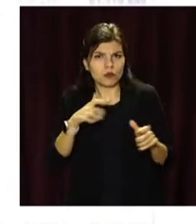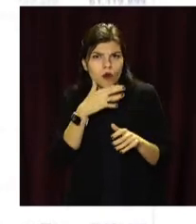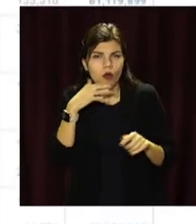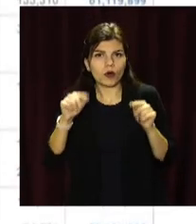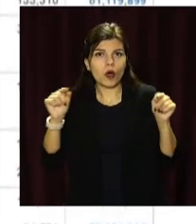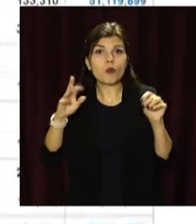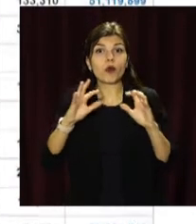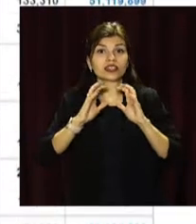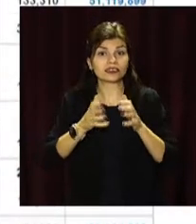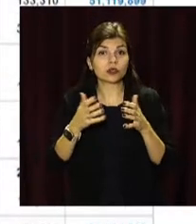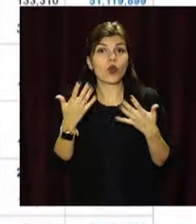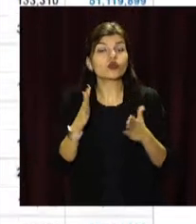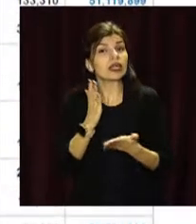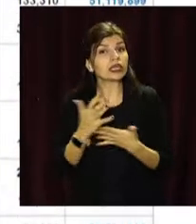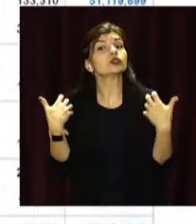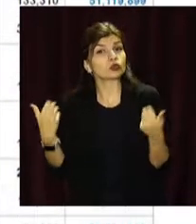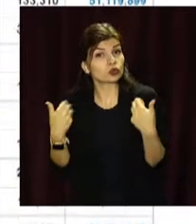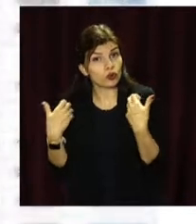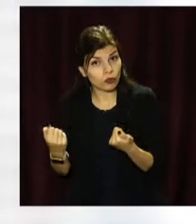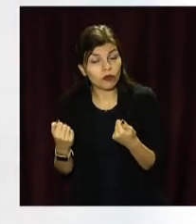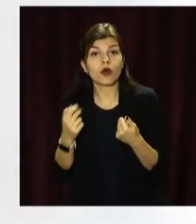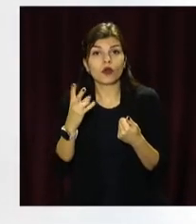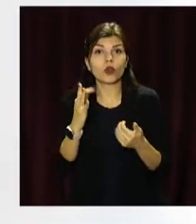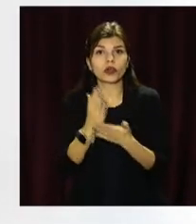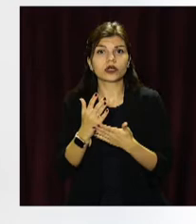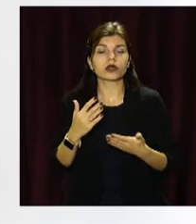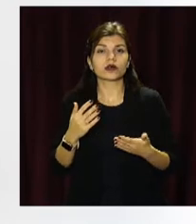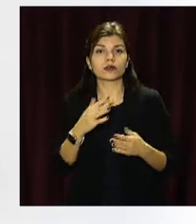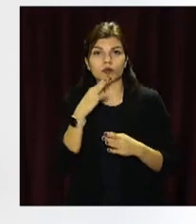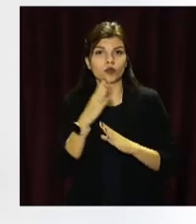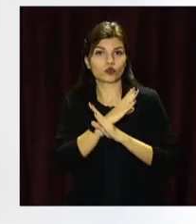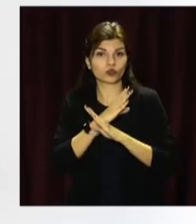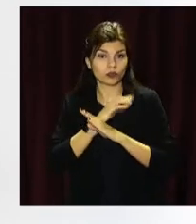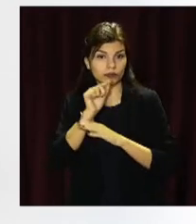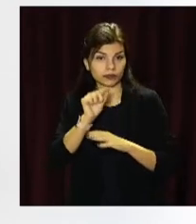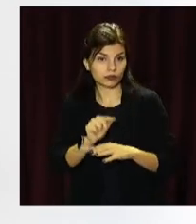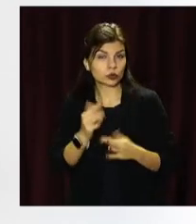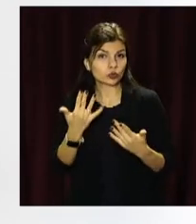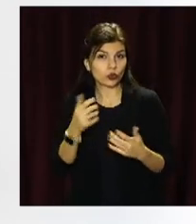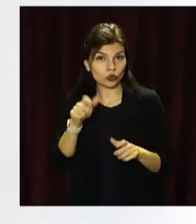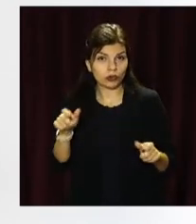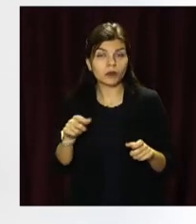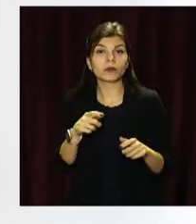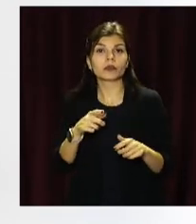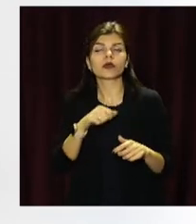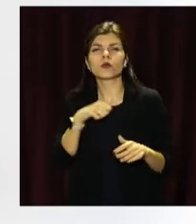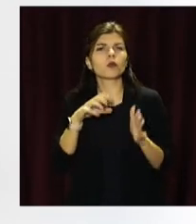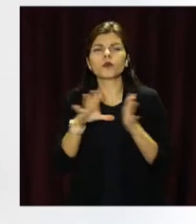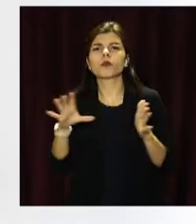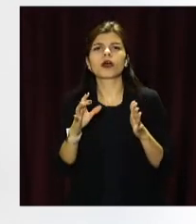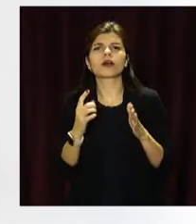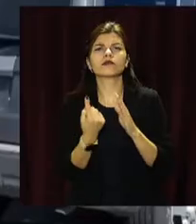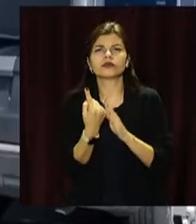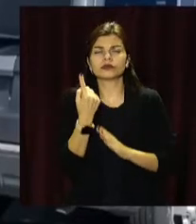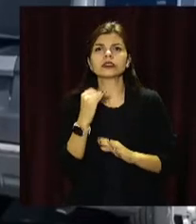всьому світу вже одужали. В той же час недуга забрала життя понад півтора мільйона людей. Антилідером за поширенням